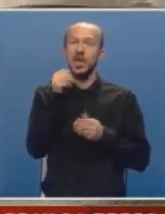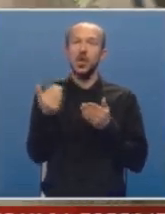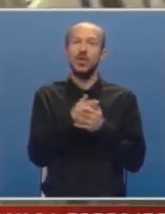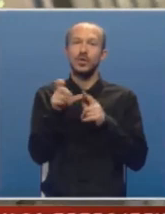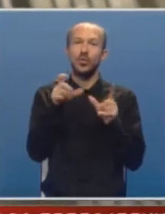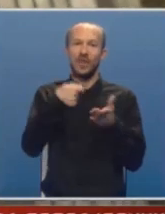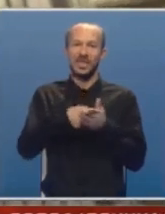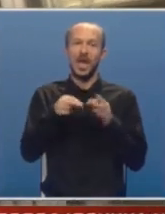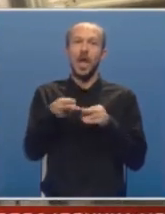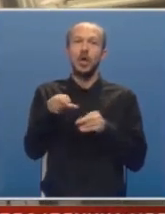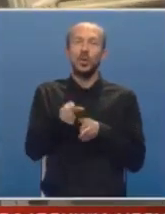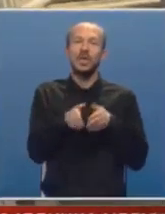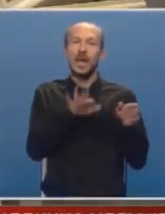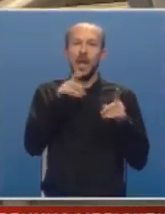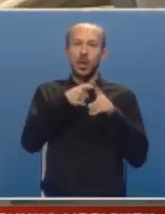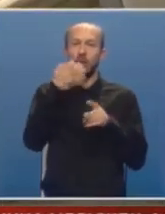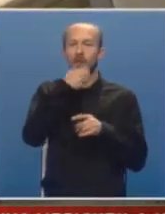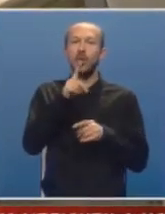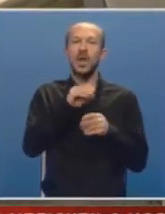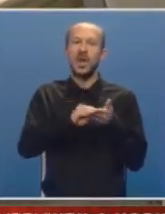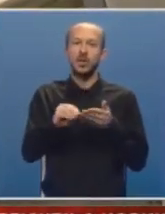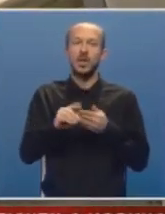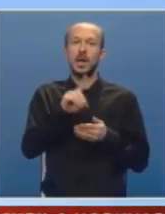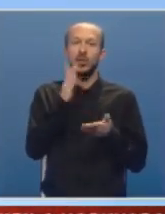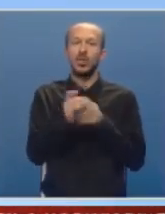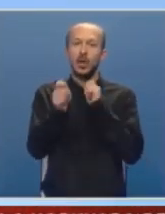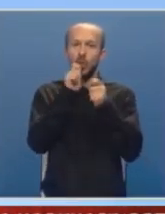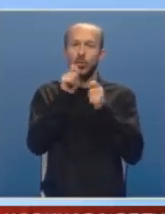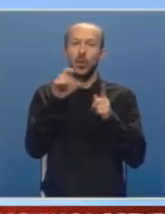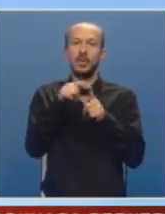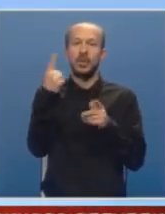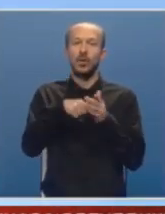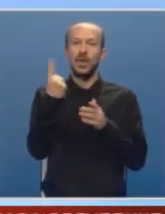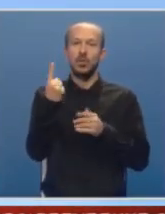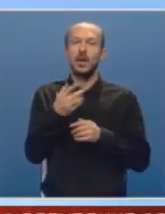novu subvenciju. A s druge strane ekotoplane koje navode ne bude li dogovora od 1. januara nema ni grija.